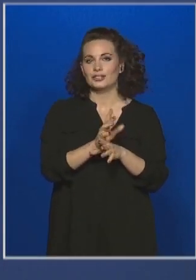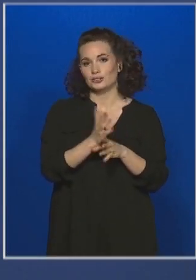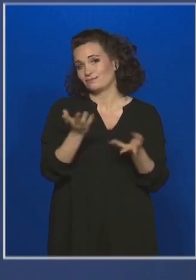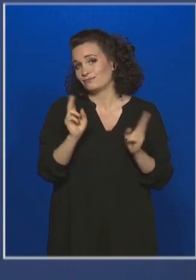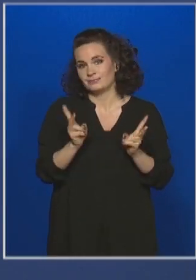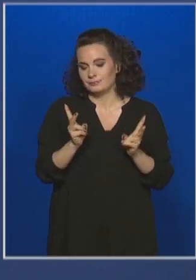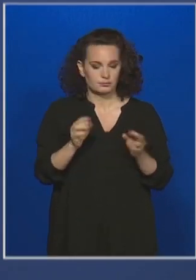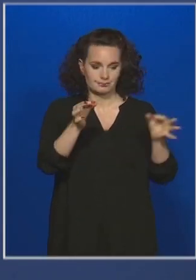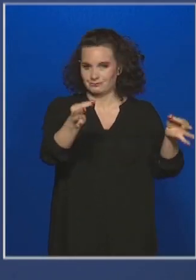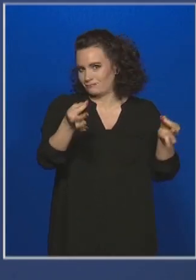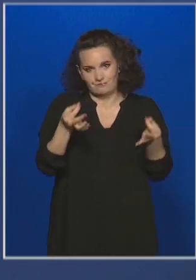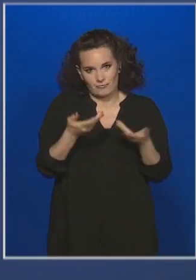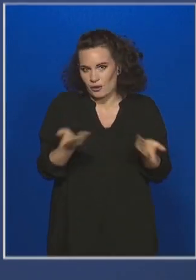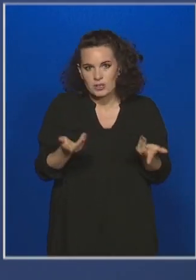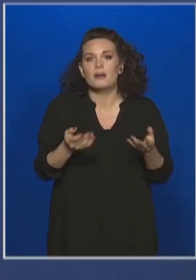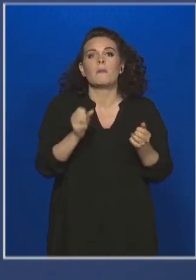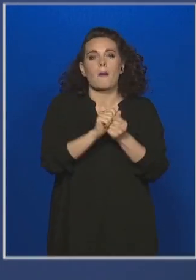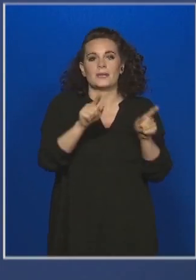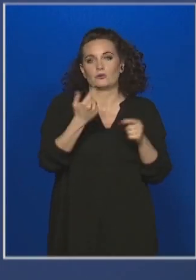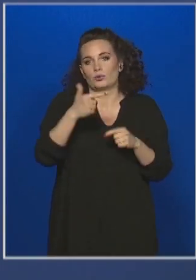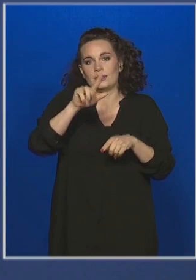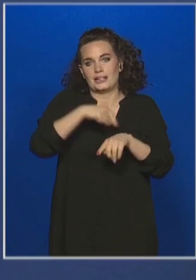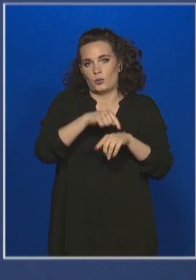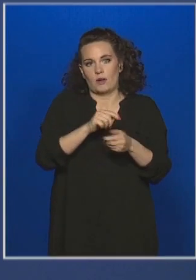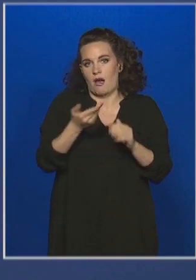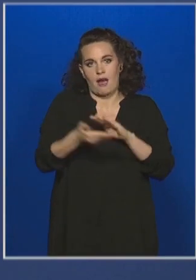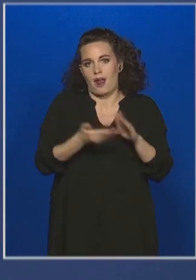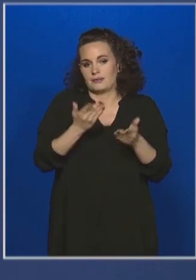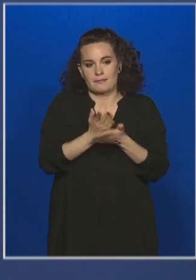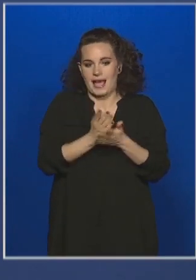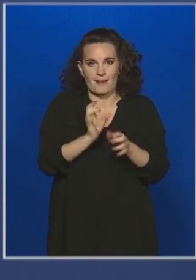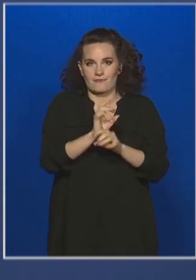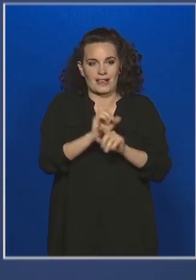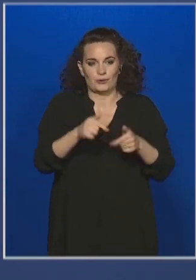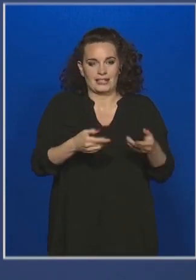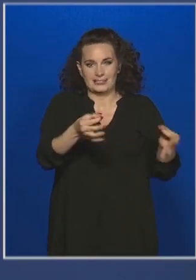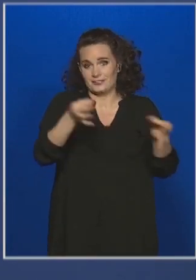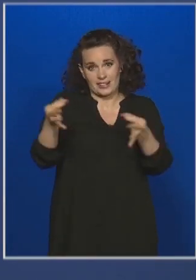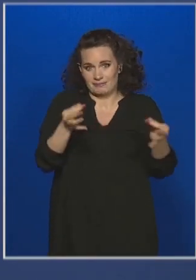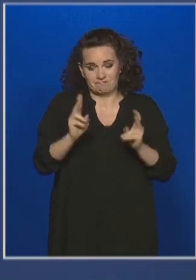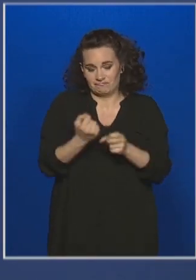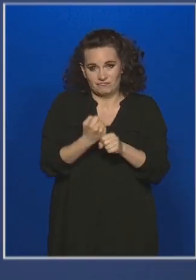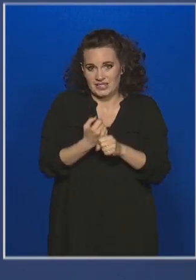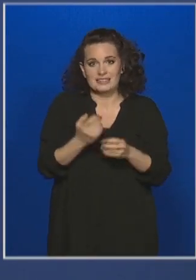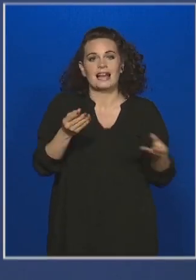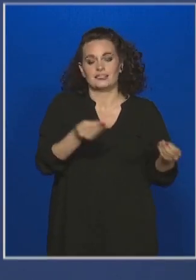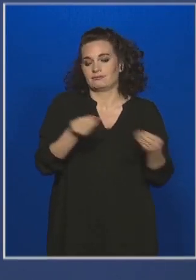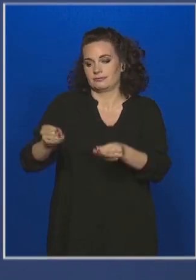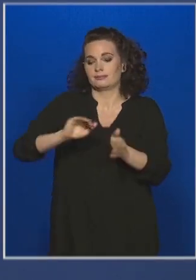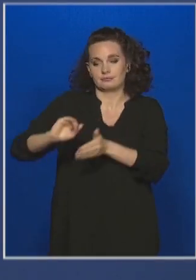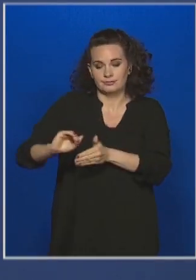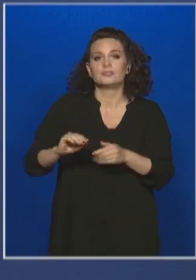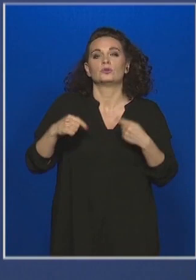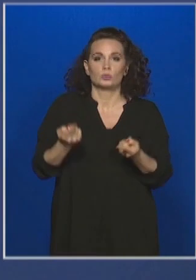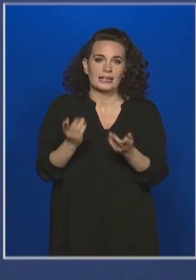a vírus 24 óra alatt elpusztul, ezért a vizsgázolgozatoknak a pihentetésével teljesen biztonságos a papíroknak a